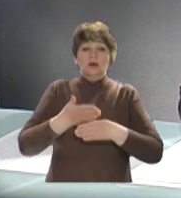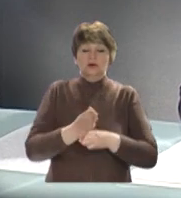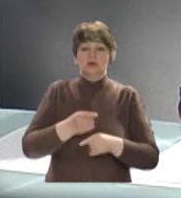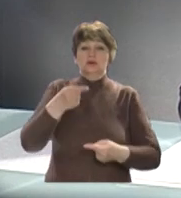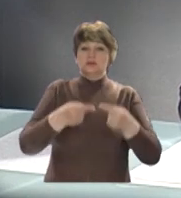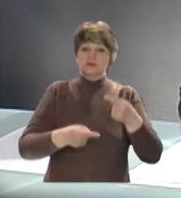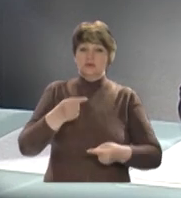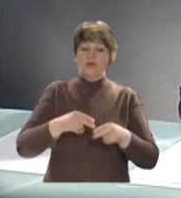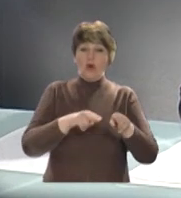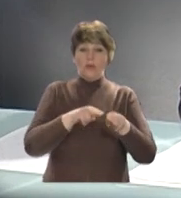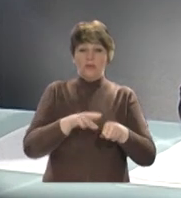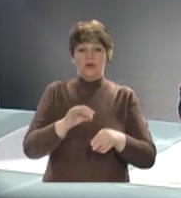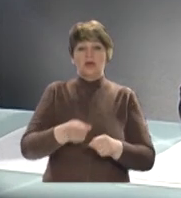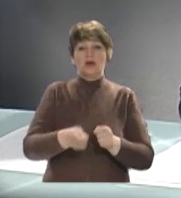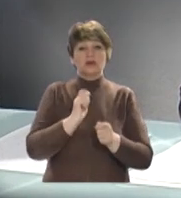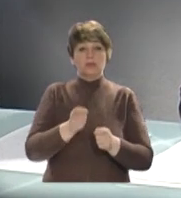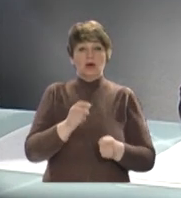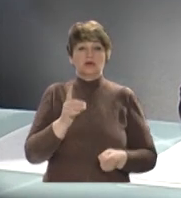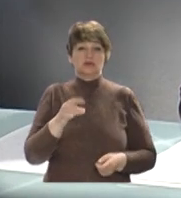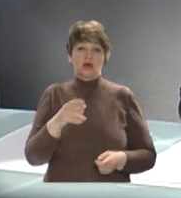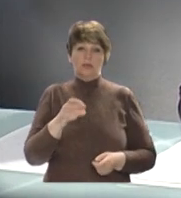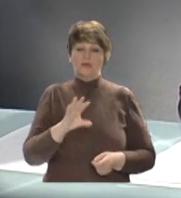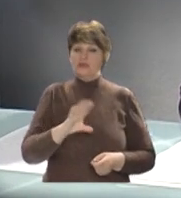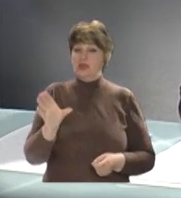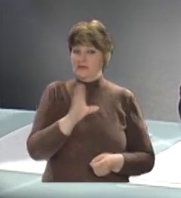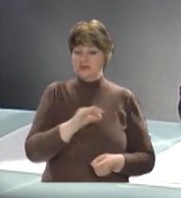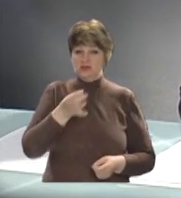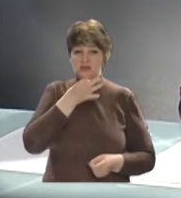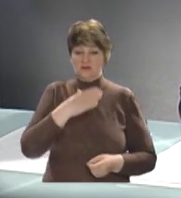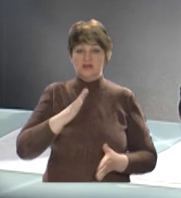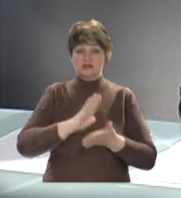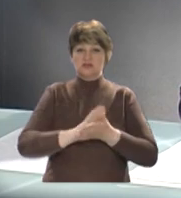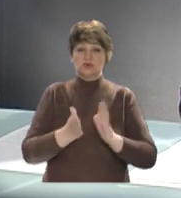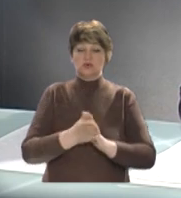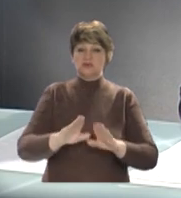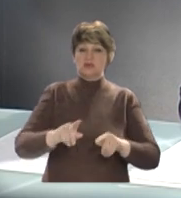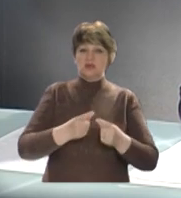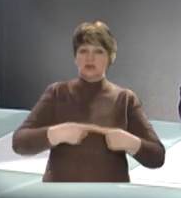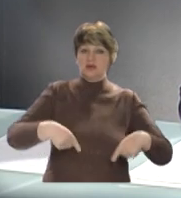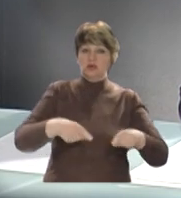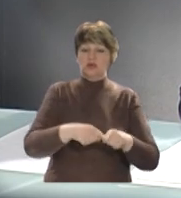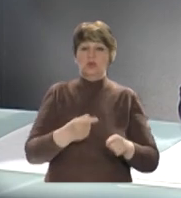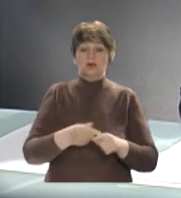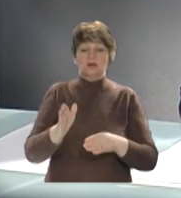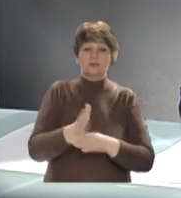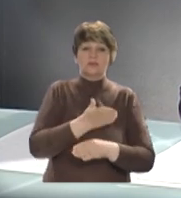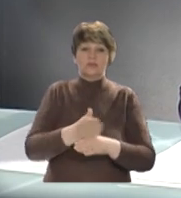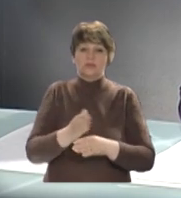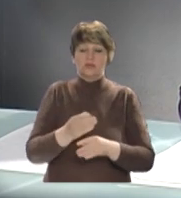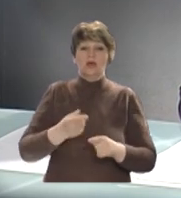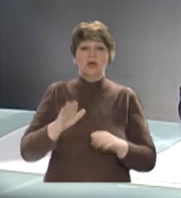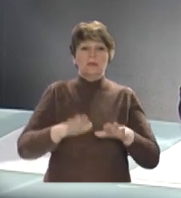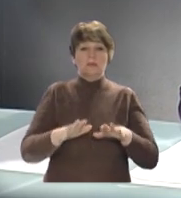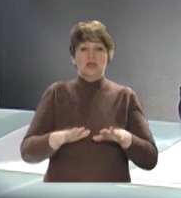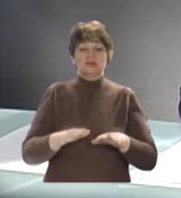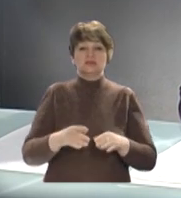Розколи смута у лавах мислиців та рибалок Драбівщини. Не всіх задовольняє ситуація на території наданих в користування угідь. Кажуть,